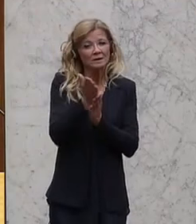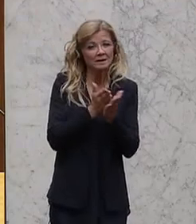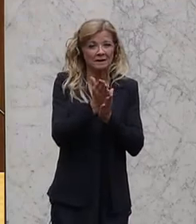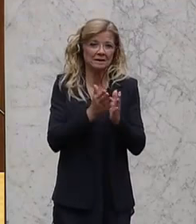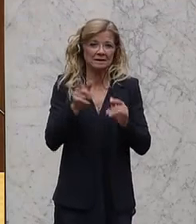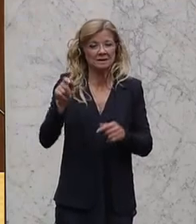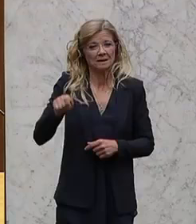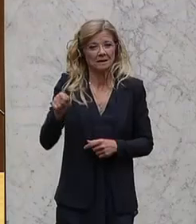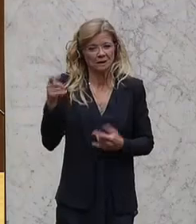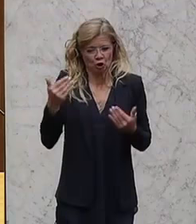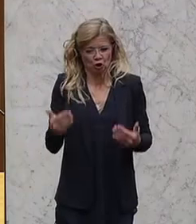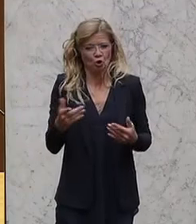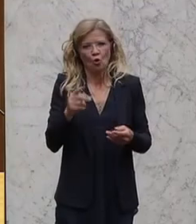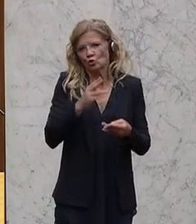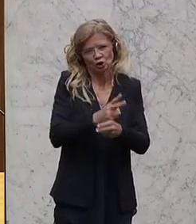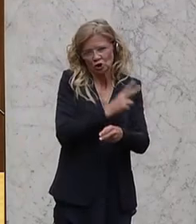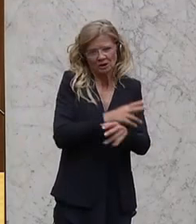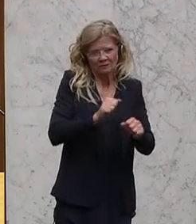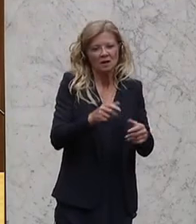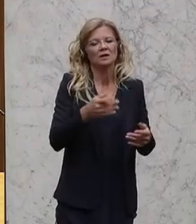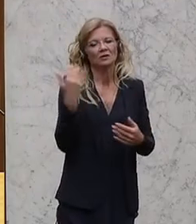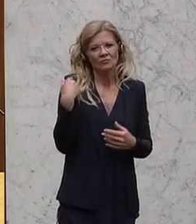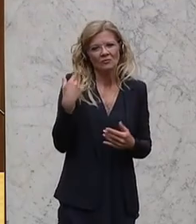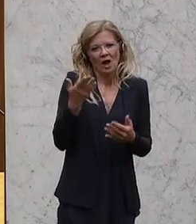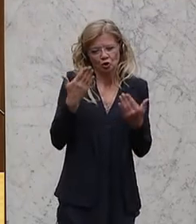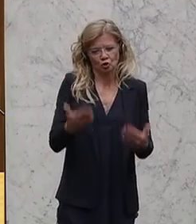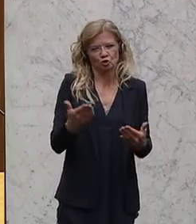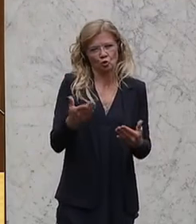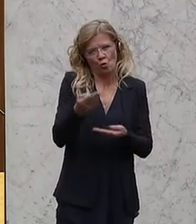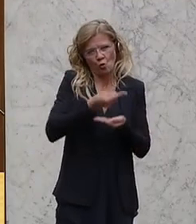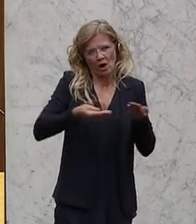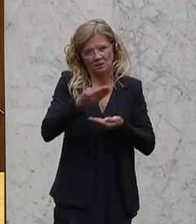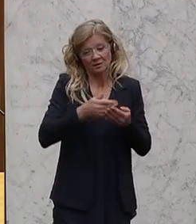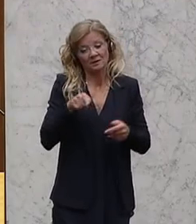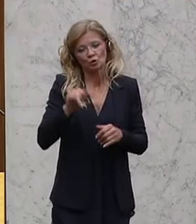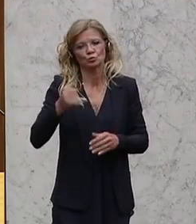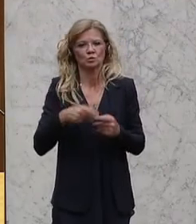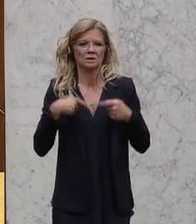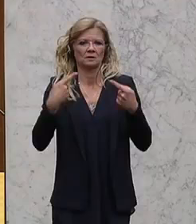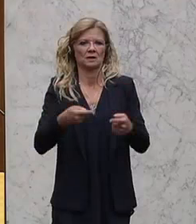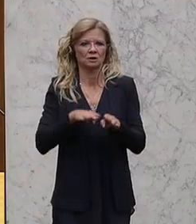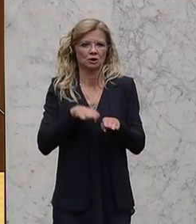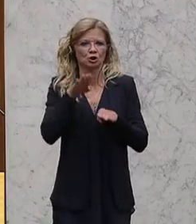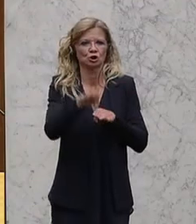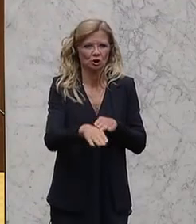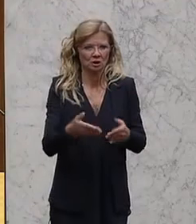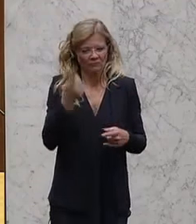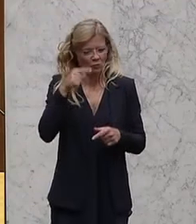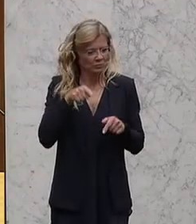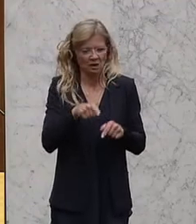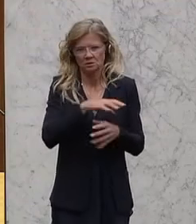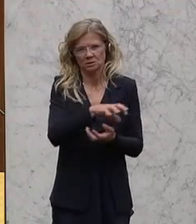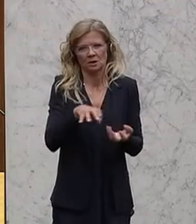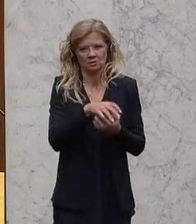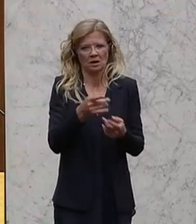Und von daher würde ich meinen, das müsste ein nächster Schritt sein, denn dieser skandalöse Text aus Graz,